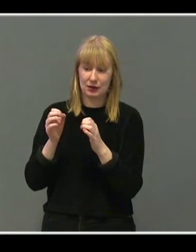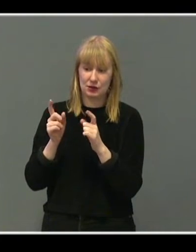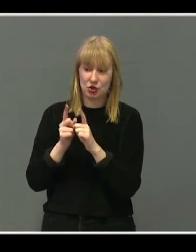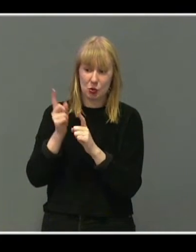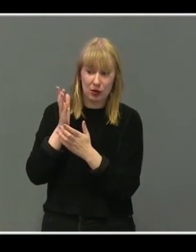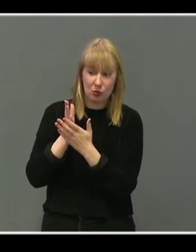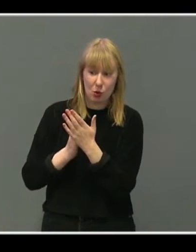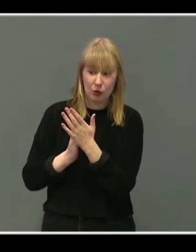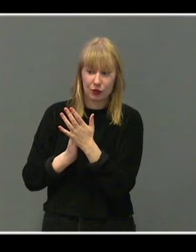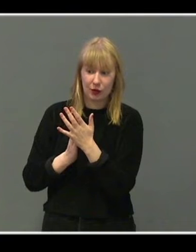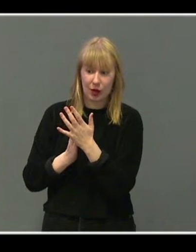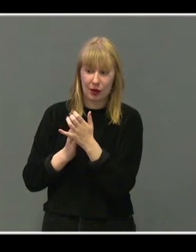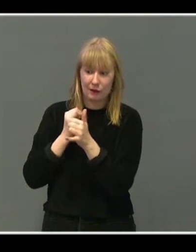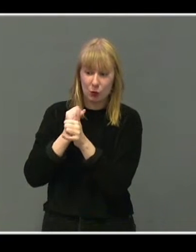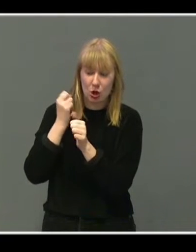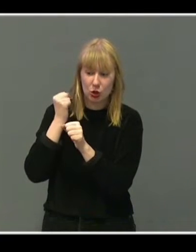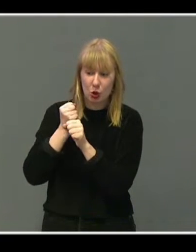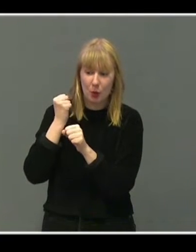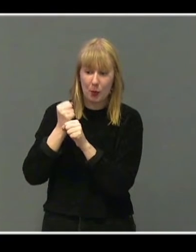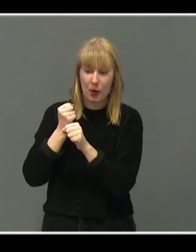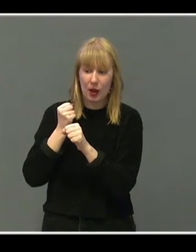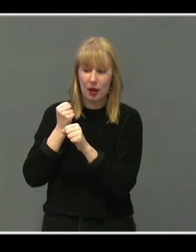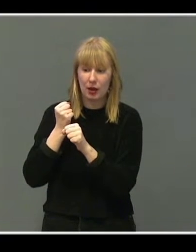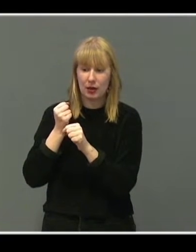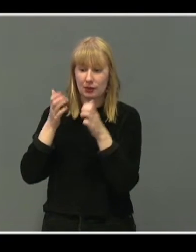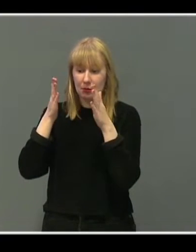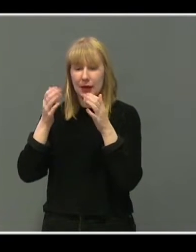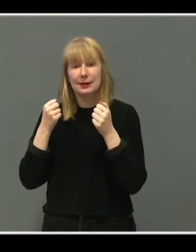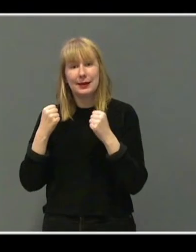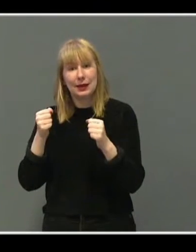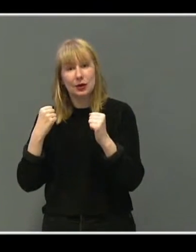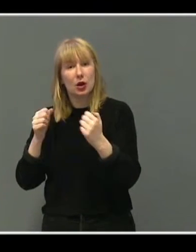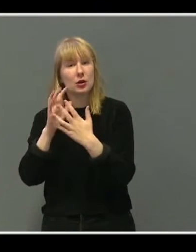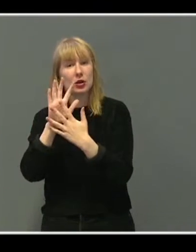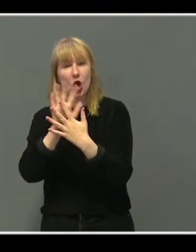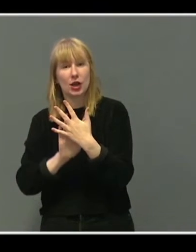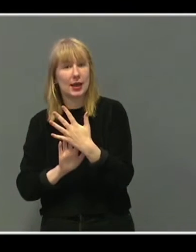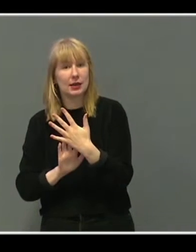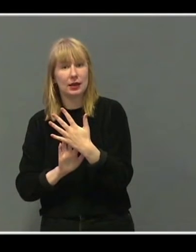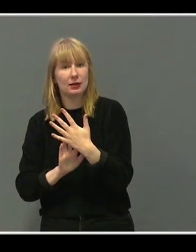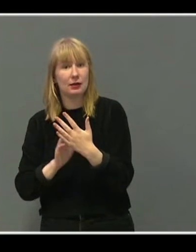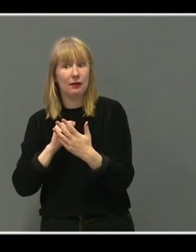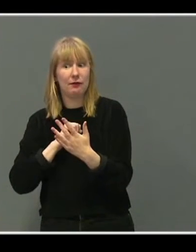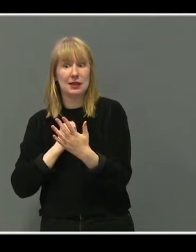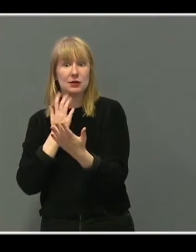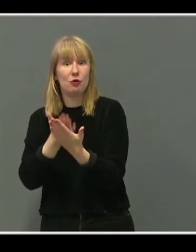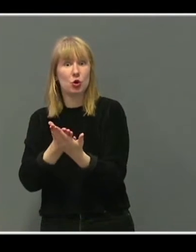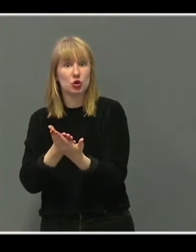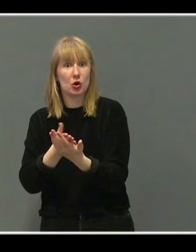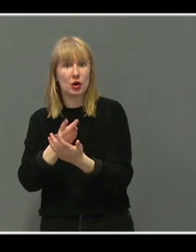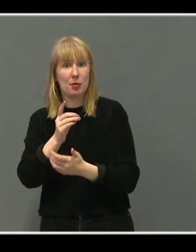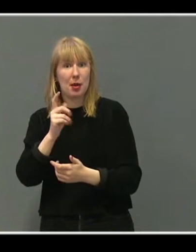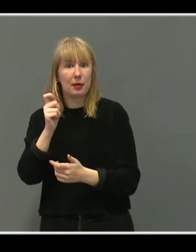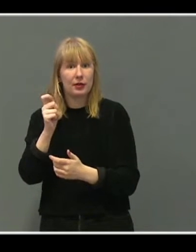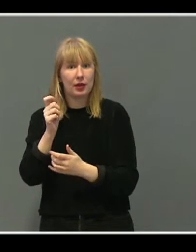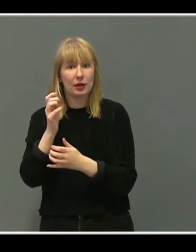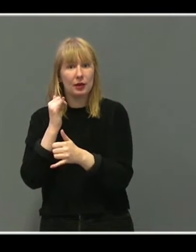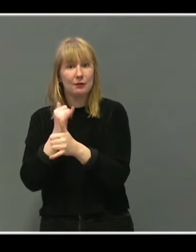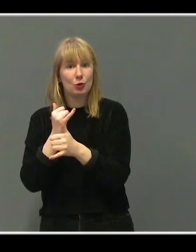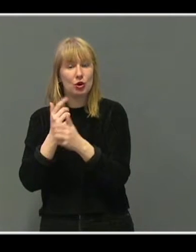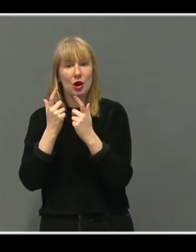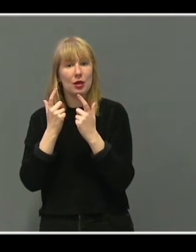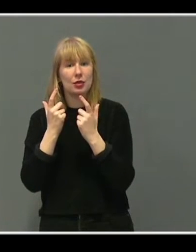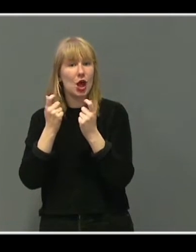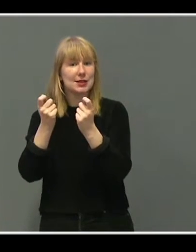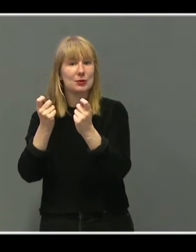jobbe med tiltak eller kartlegging? Når du foreslår det til PPT for eksempel, hvordan mottas